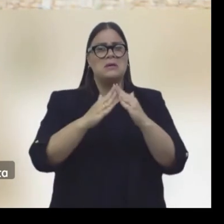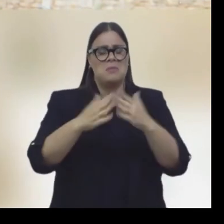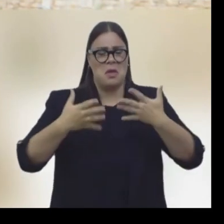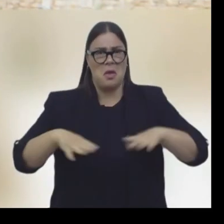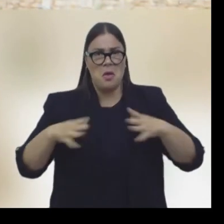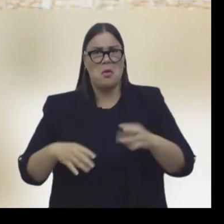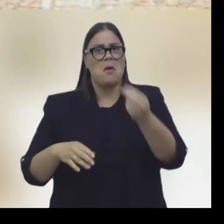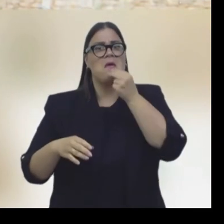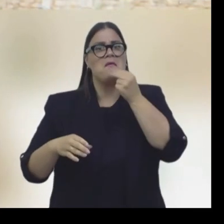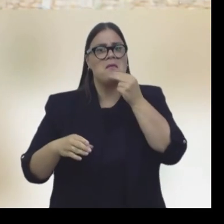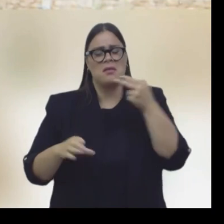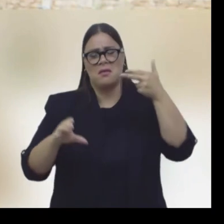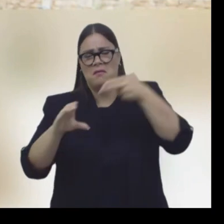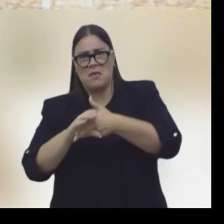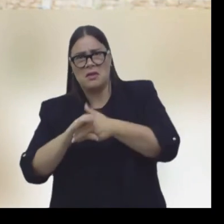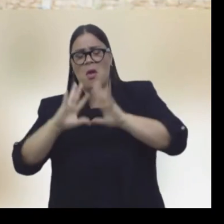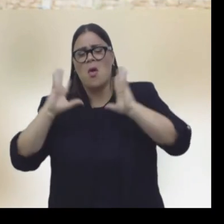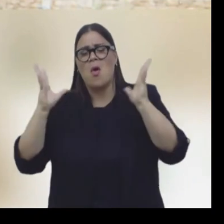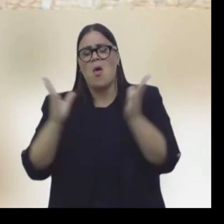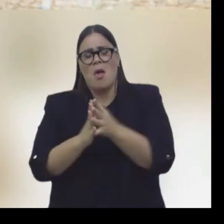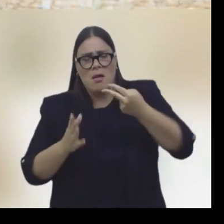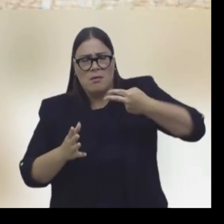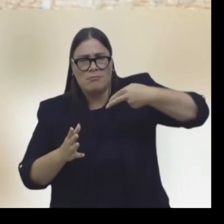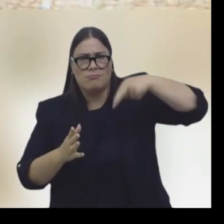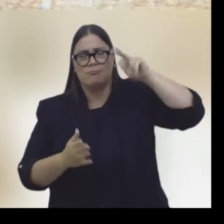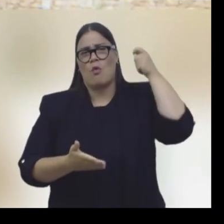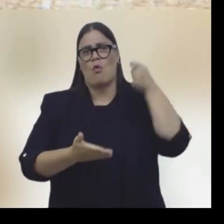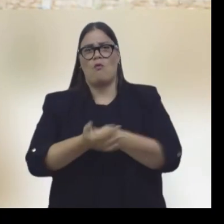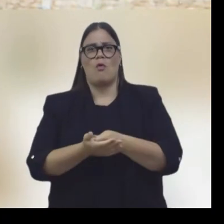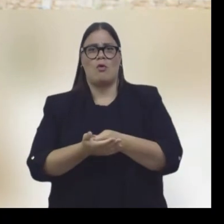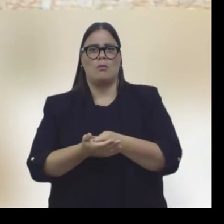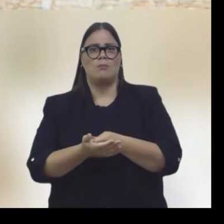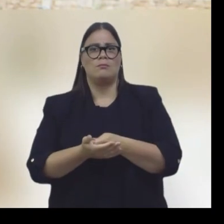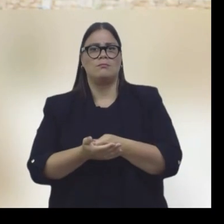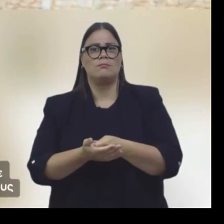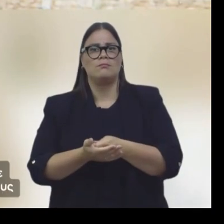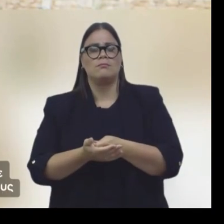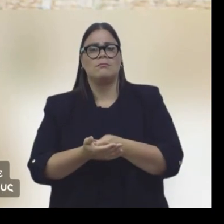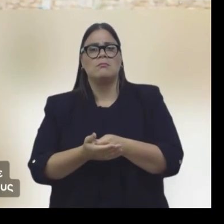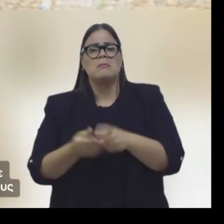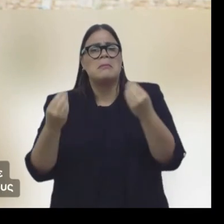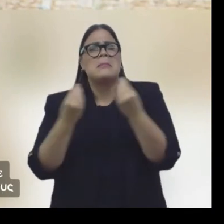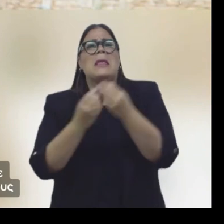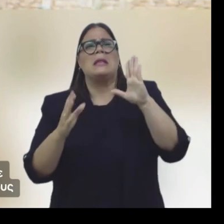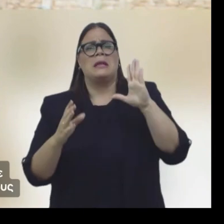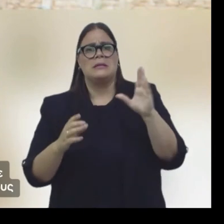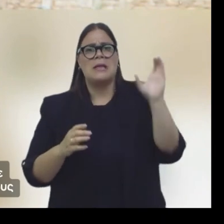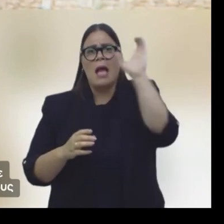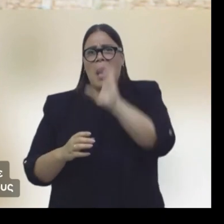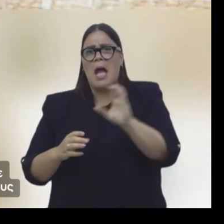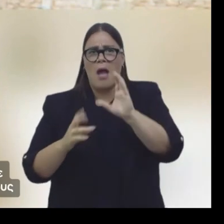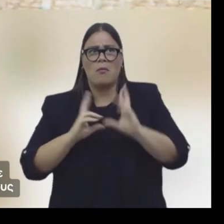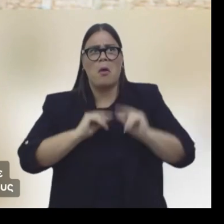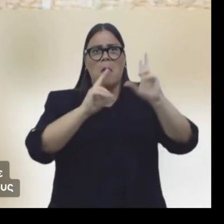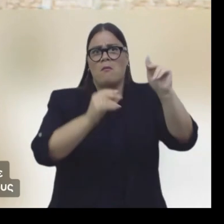Ακίνητα, ρούχα, τρόφιμα, καύσιμα, τα πάντα είναι φορολογημένα παράλογα, χωρίς καμία ανταποδοτικότητα